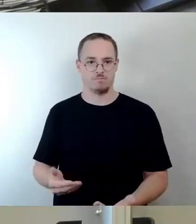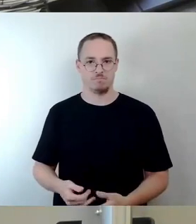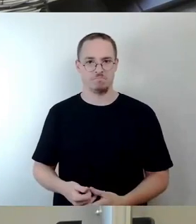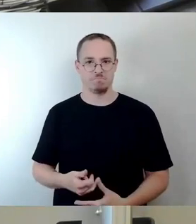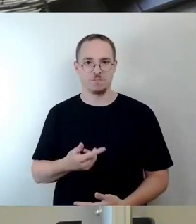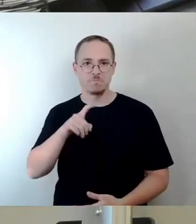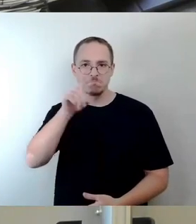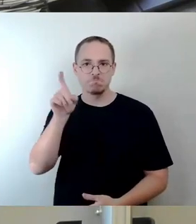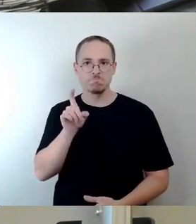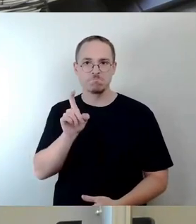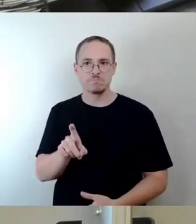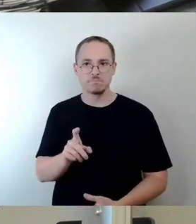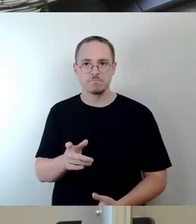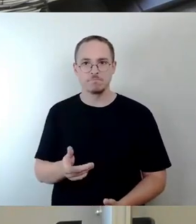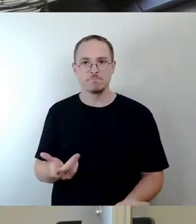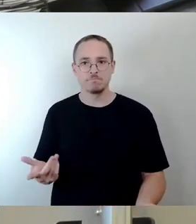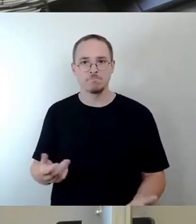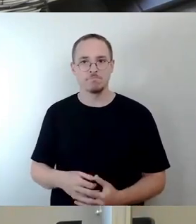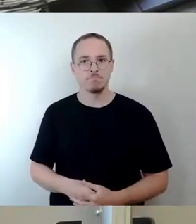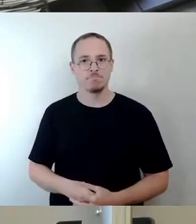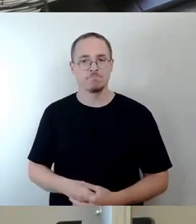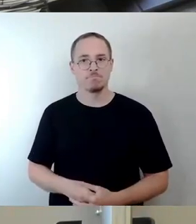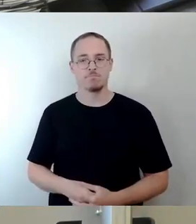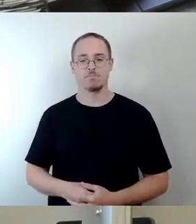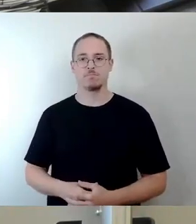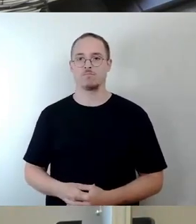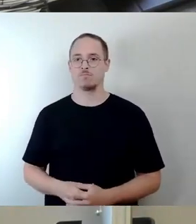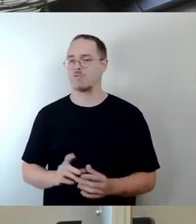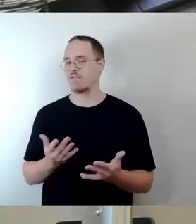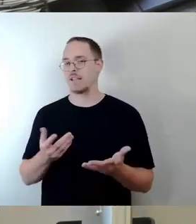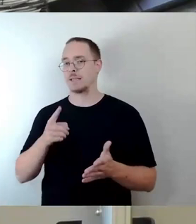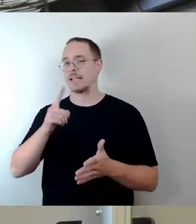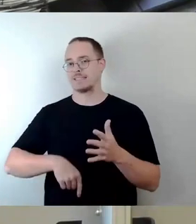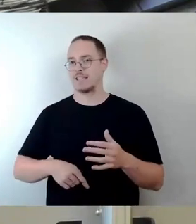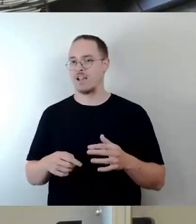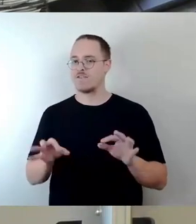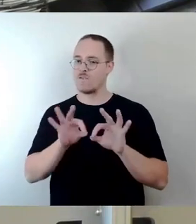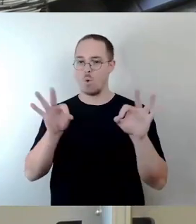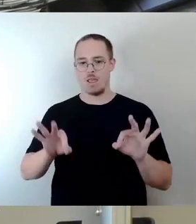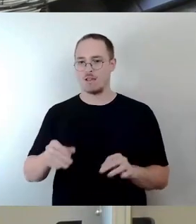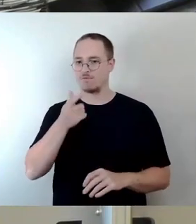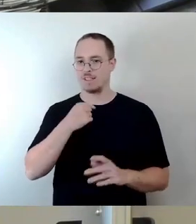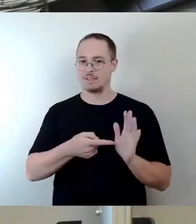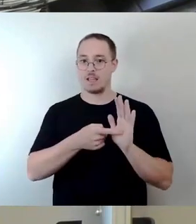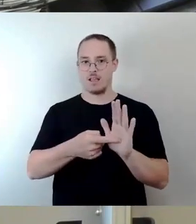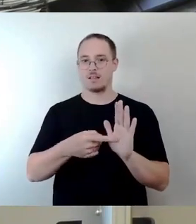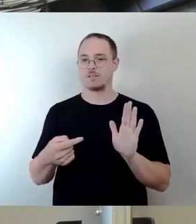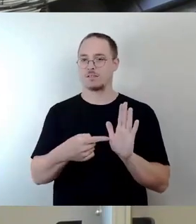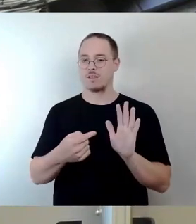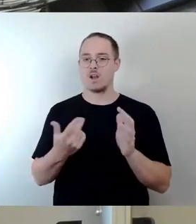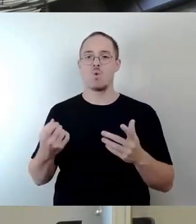Vielleicht noch eine vorletzte Folie oder eine letzte Folie, die zeigt uns, was die Unfallkommission uns aufgegeben hat.